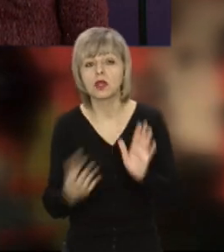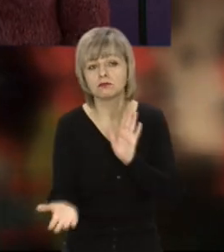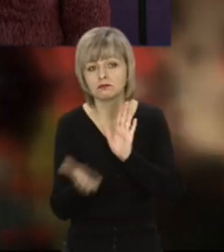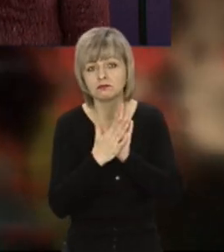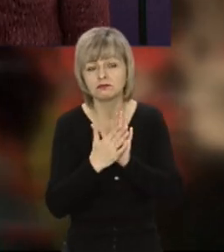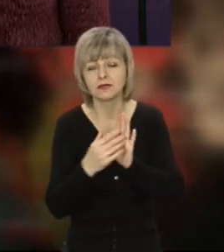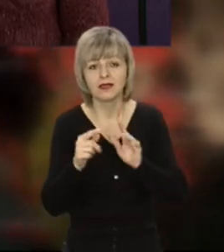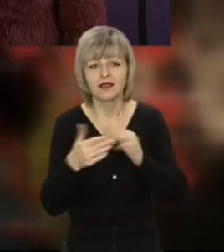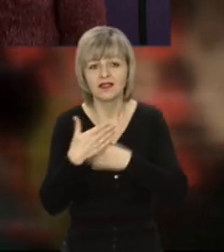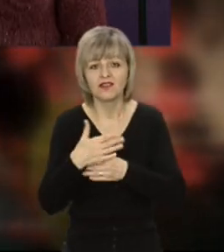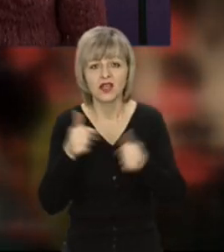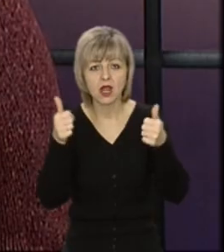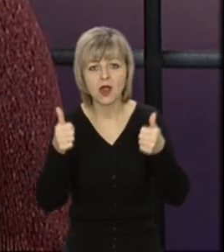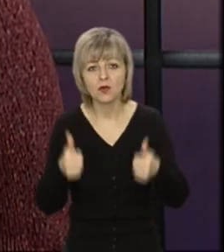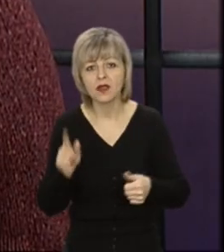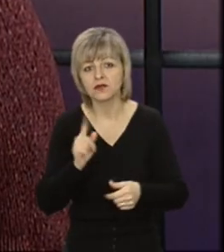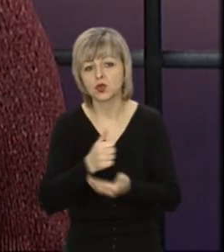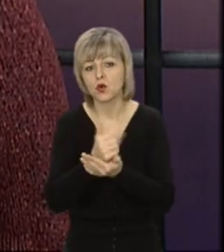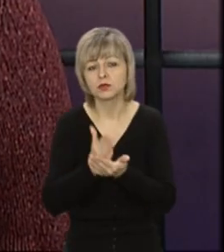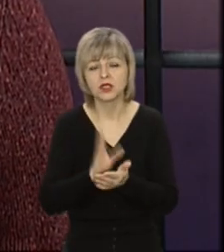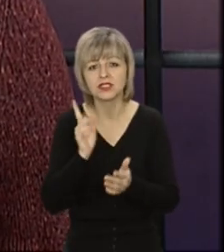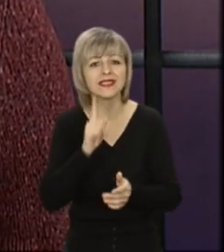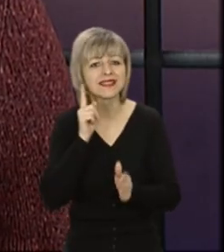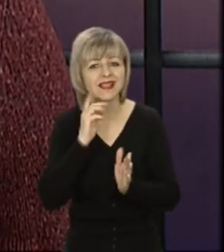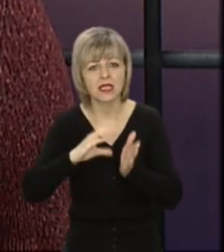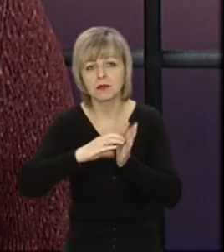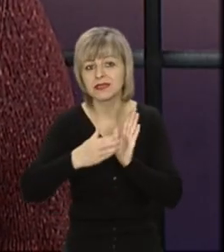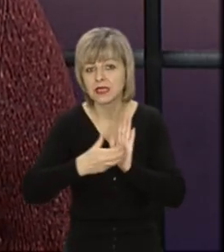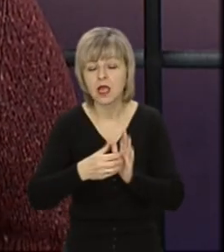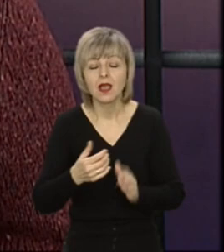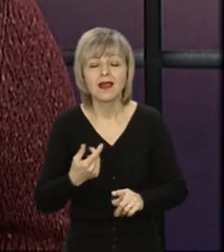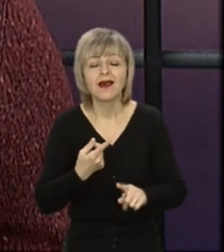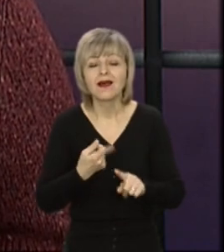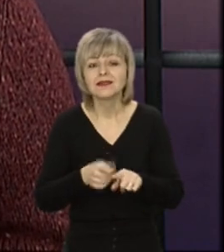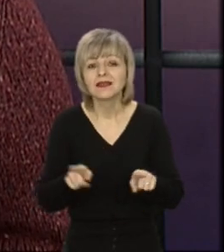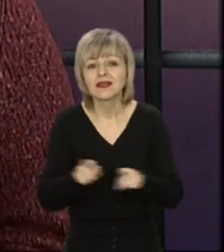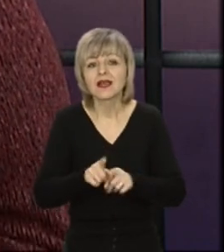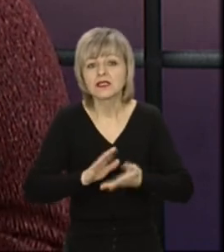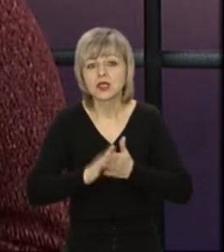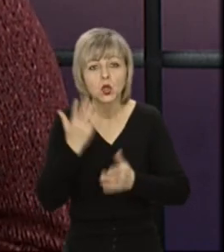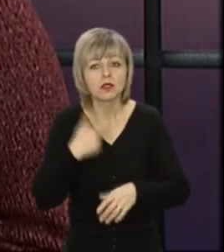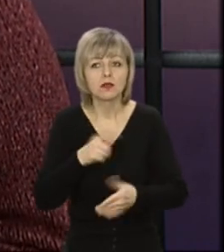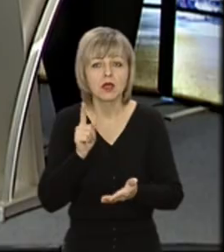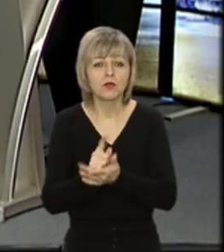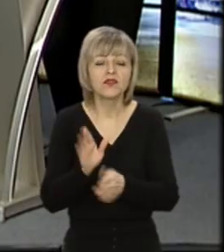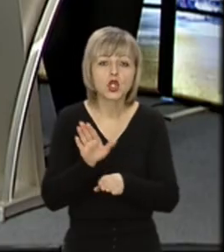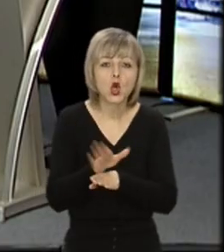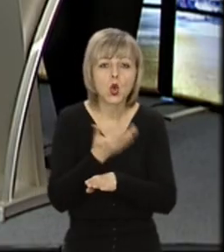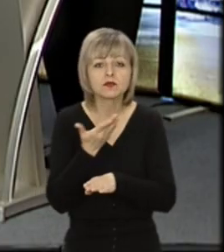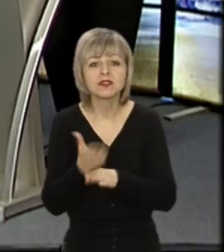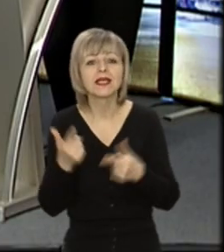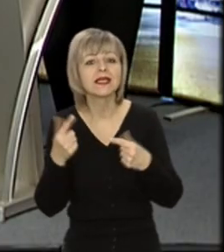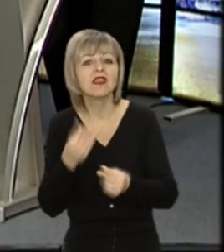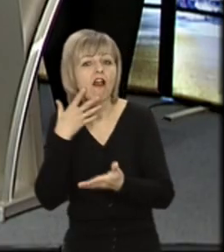з зеленими сертифікатами. Це, власне, ось та тонка межа, де ми маємо розподіляти власну відповідальність і